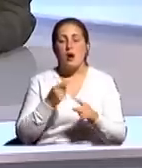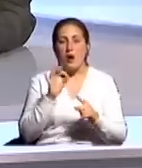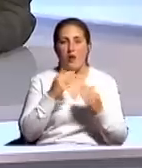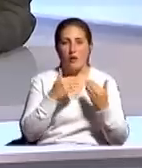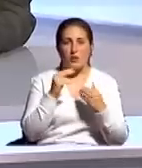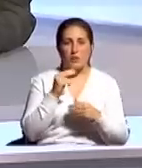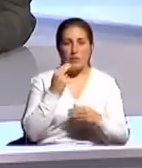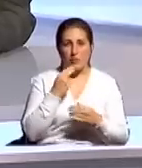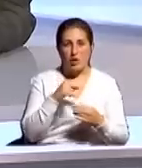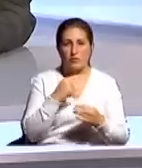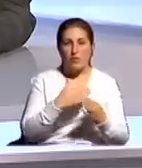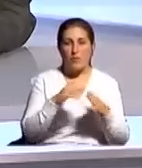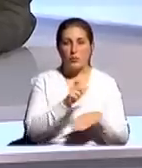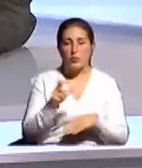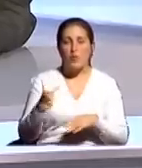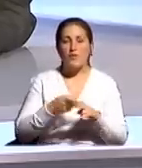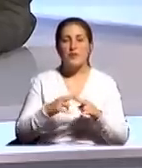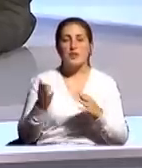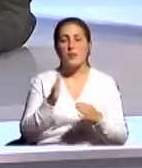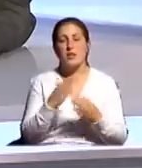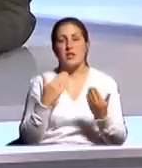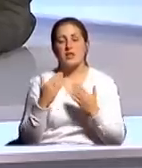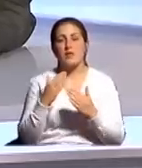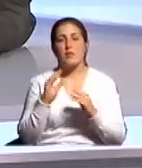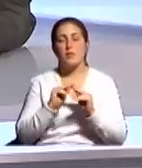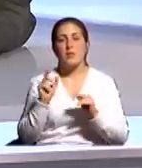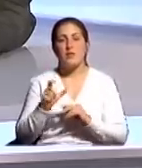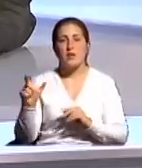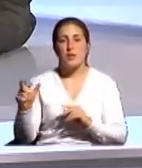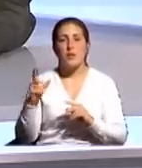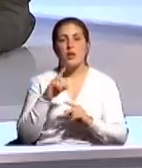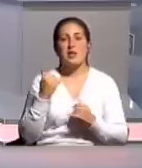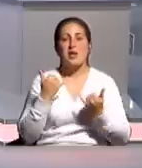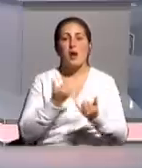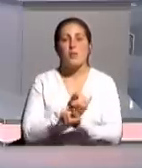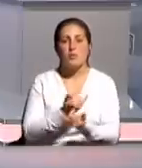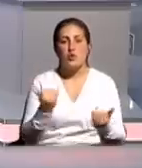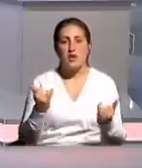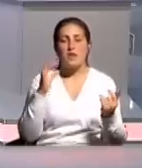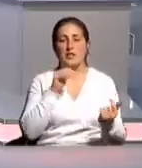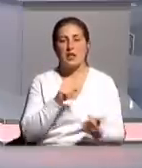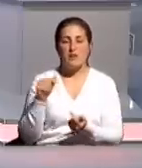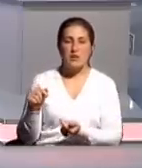взаимодействие с работодателями для обеспечения соответствия